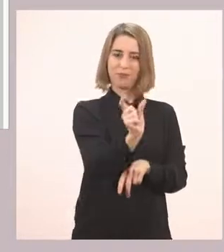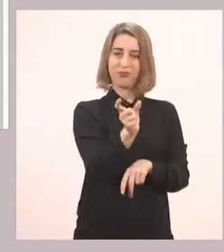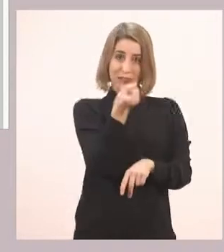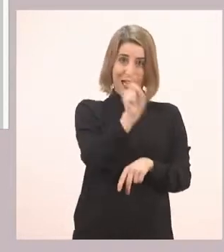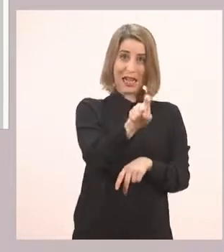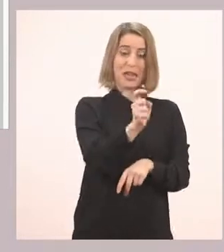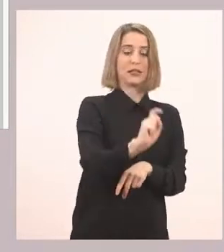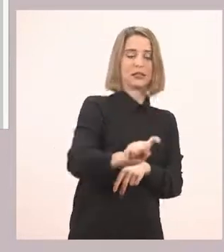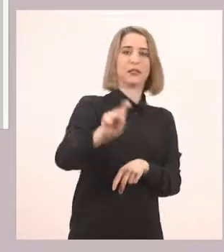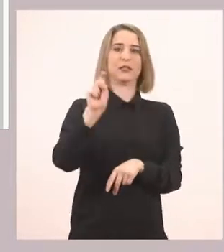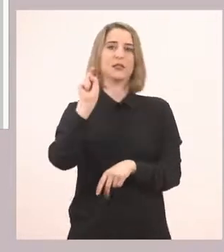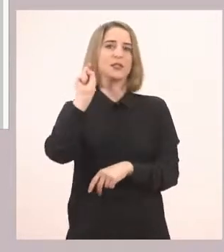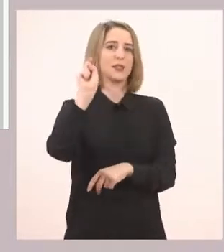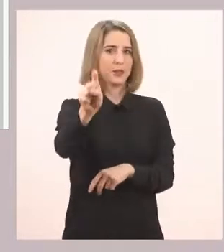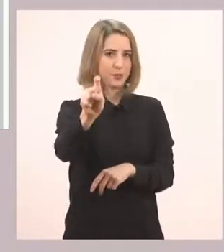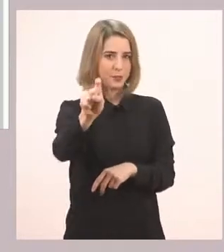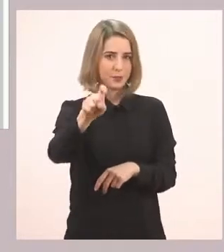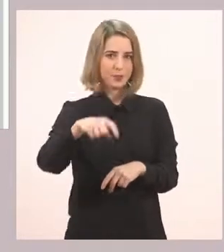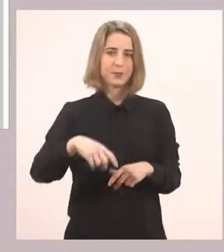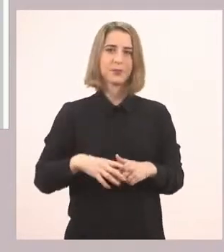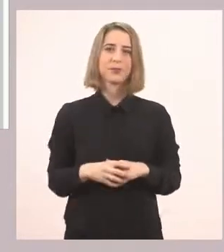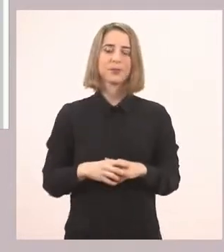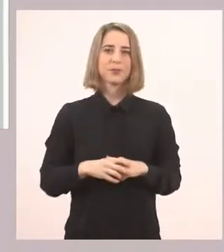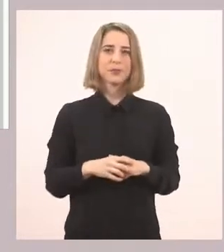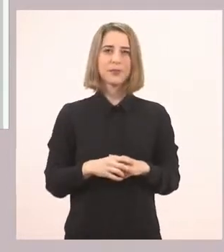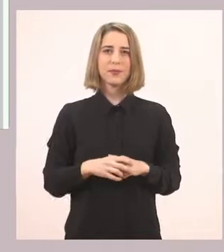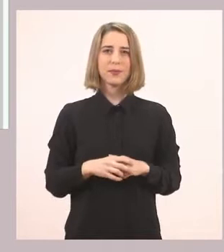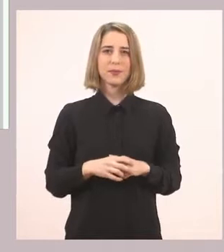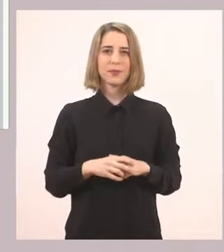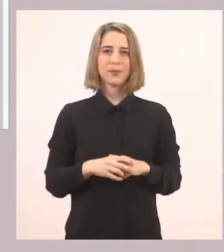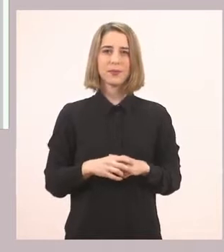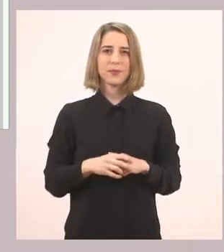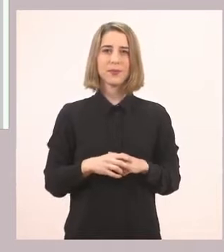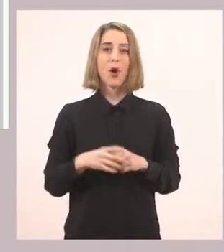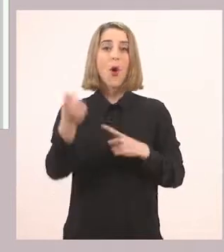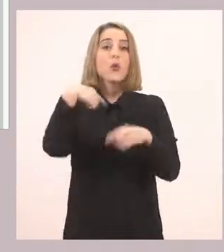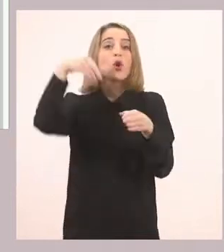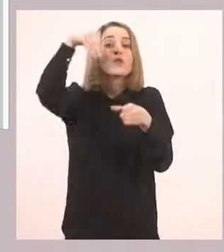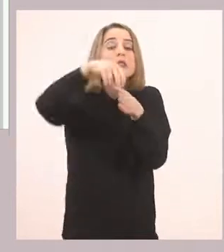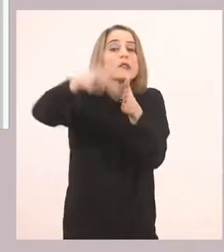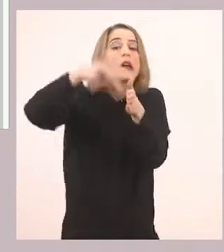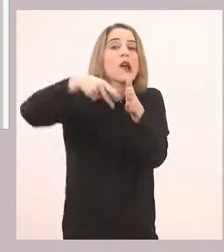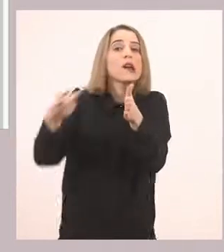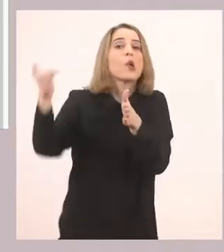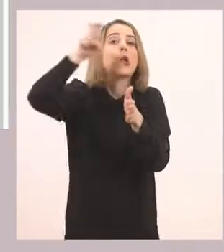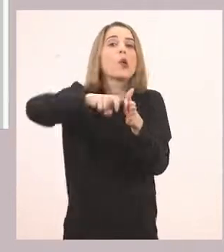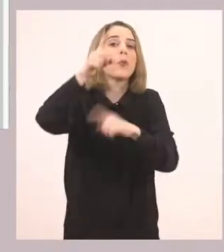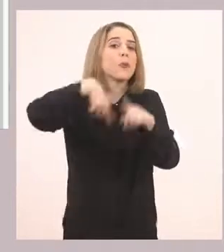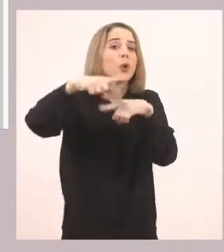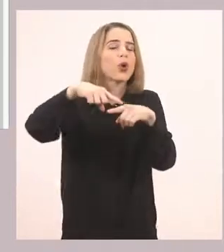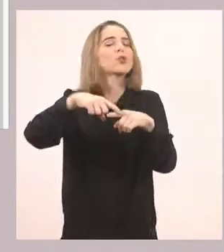το κρατάω πατημένο και πάω και το βάζω εκεί και το αφήνω. Ποιος είναι στο τρένο, ο